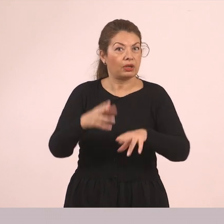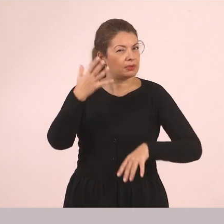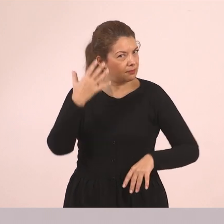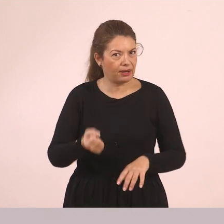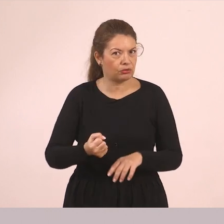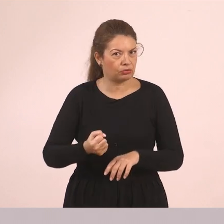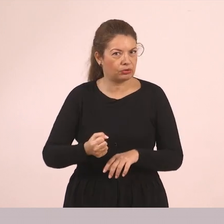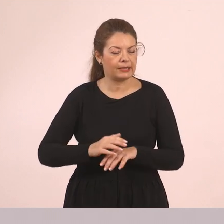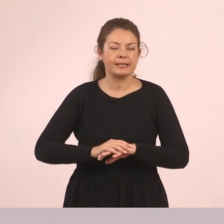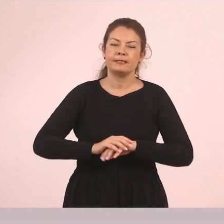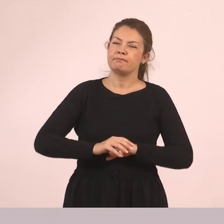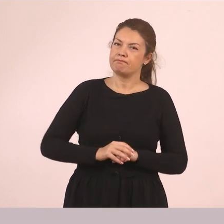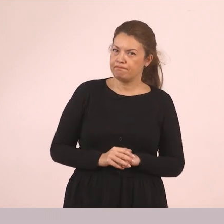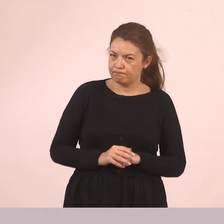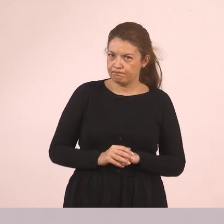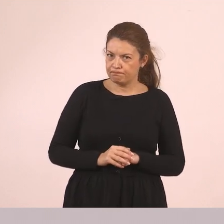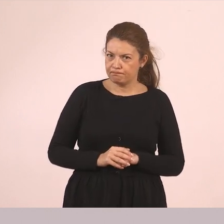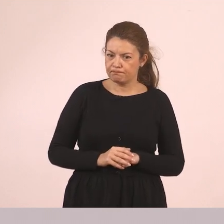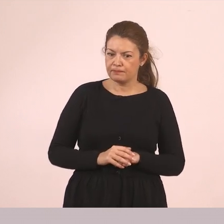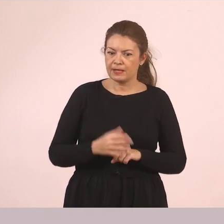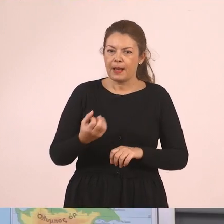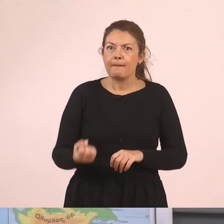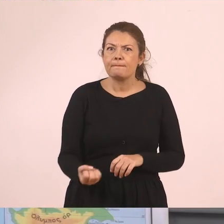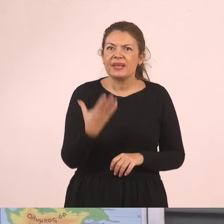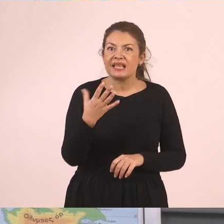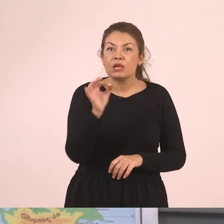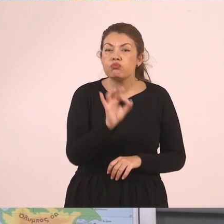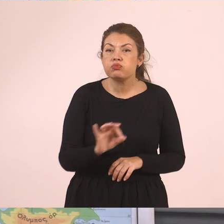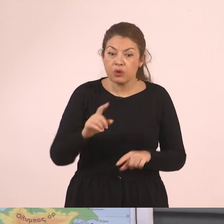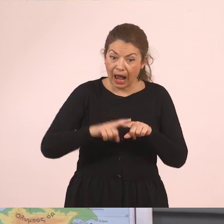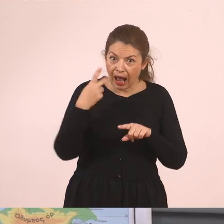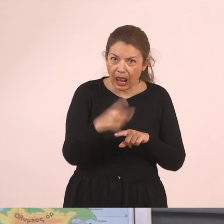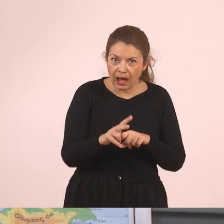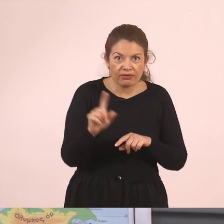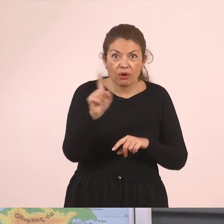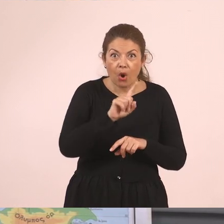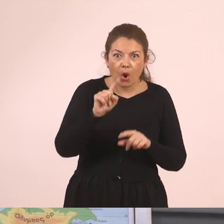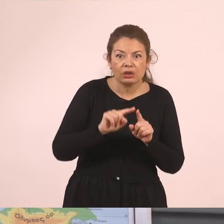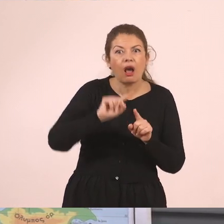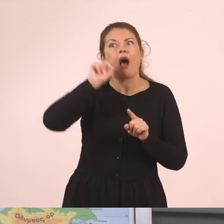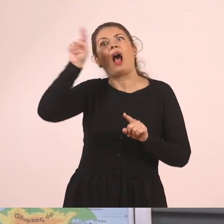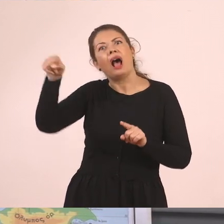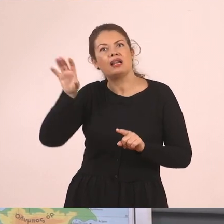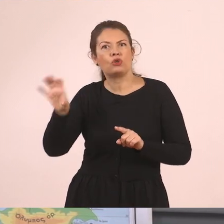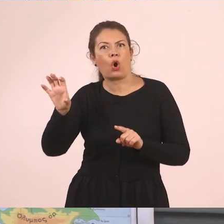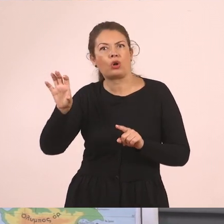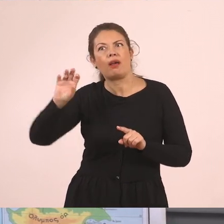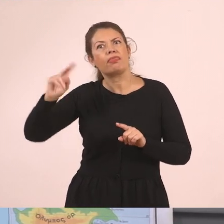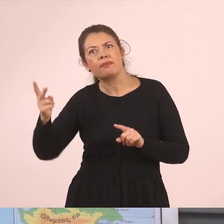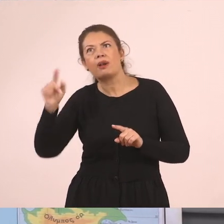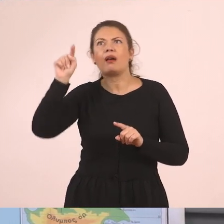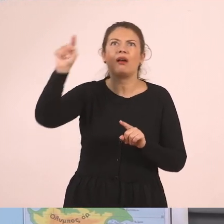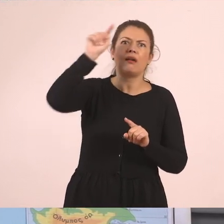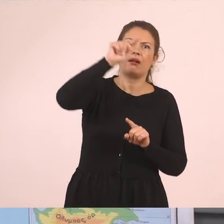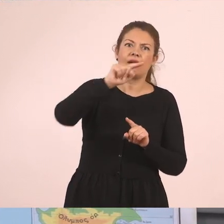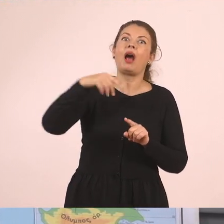πηγάζουν από ξένες γειτονικές μας χώρες και εκβάλλουν στο